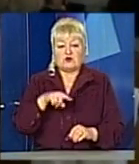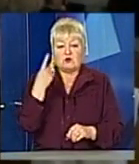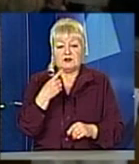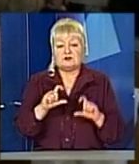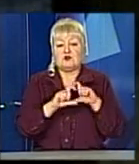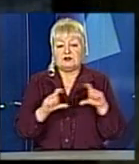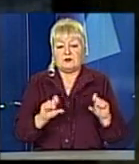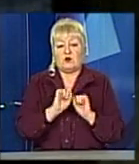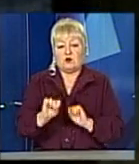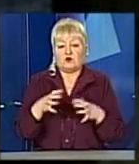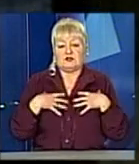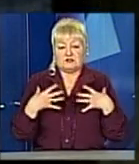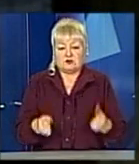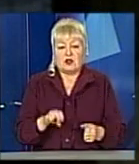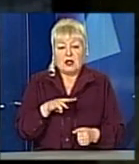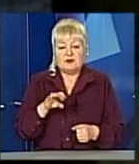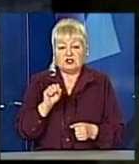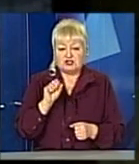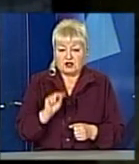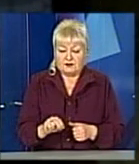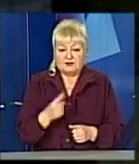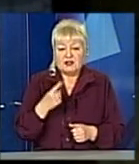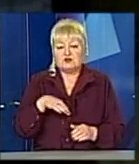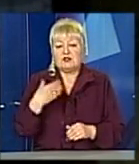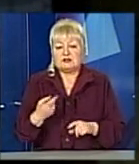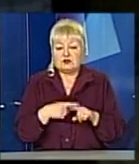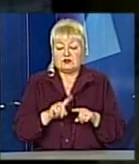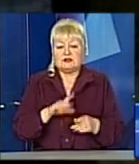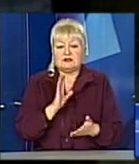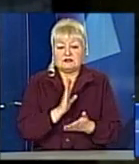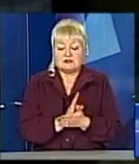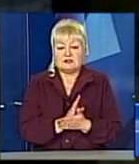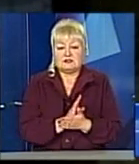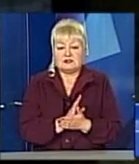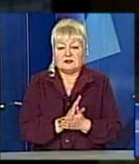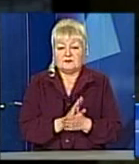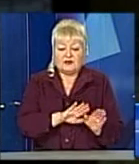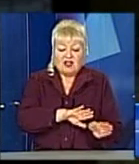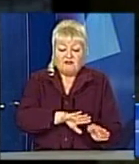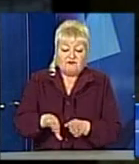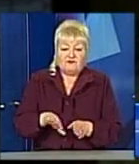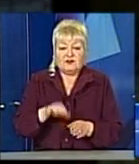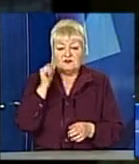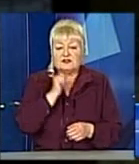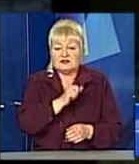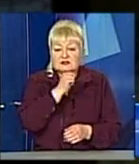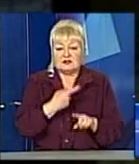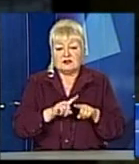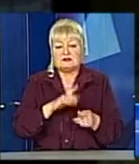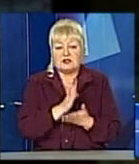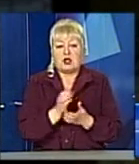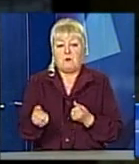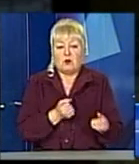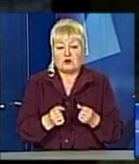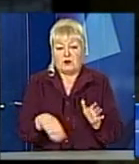департаменту охорони здоров'я Ірина Микичак. З однієї сторони, це є виведення стіні платних послуг. Тобто це однозначно є боротьба з корупцією в медицині.